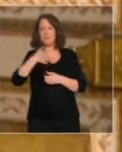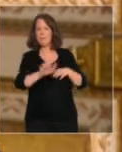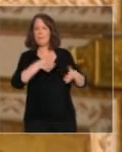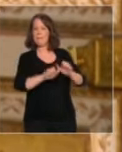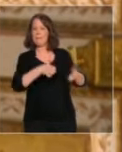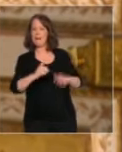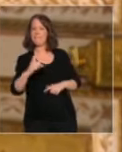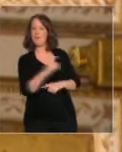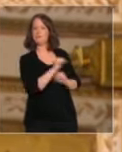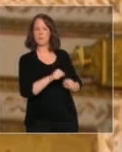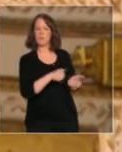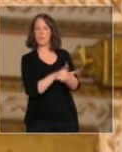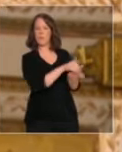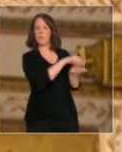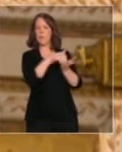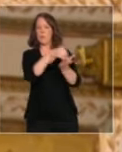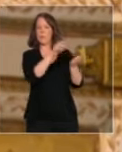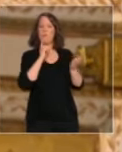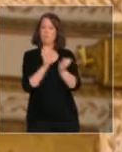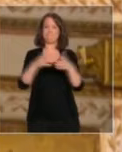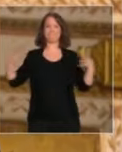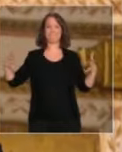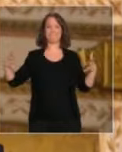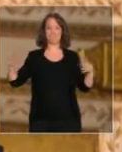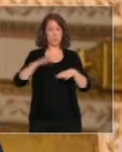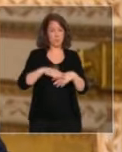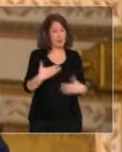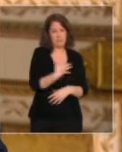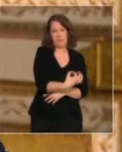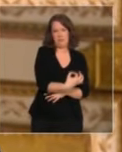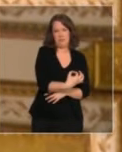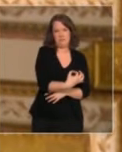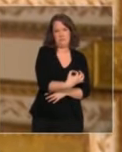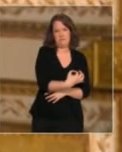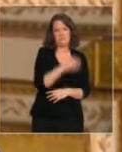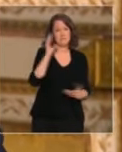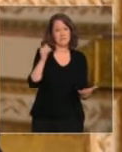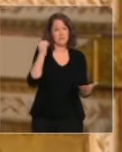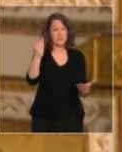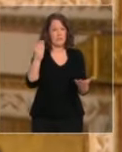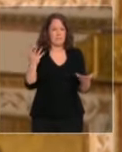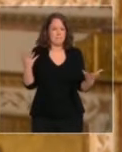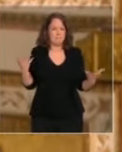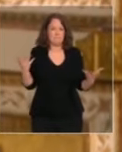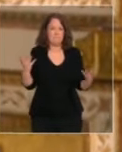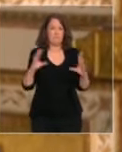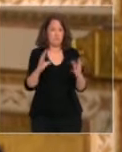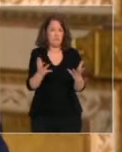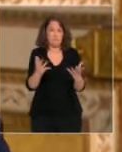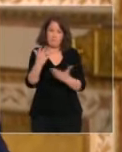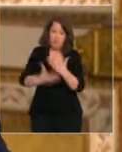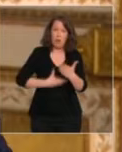d'entre nous l'avons eu. C'est pourquoi la première voie pour sortir de l'épidémie est celle des vaccins.